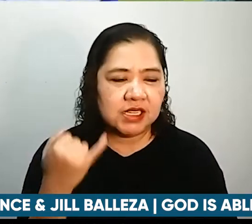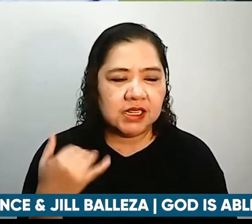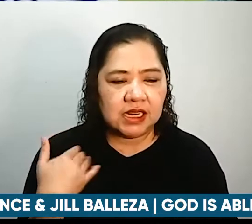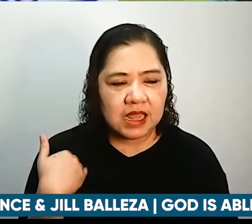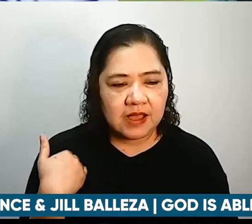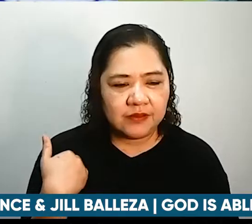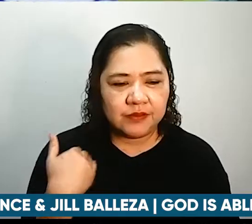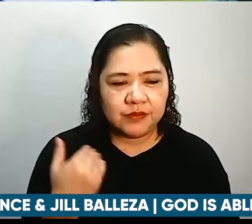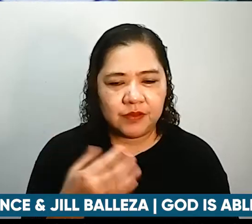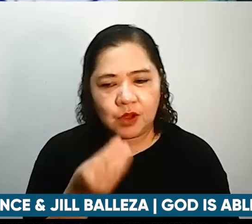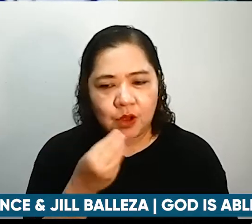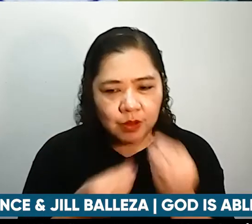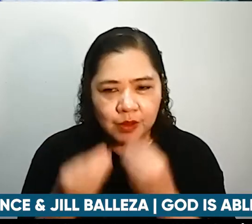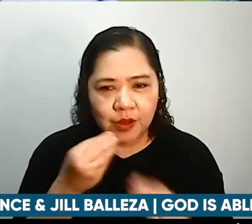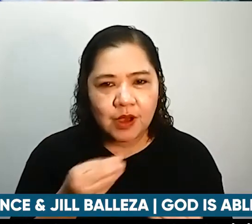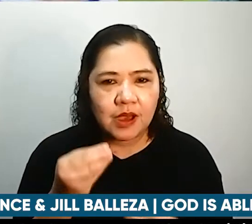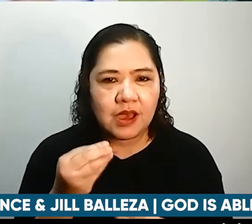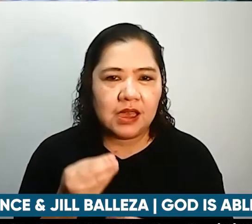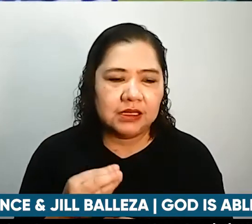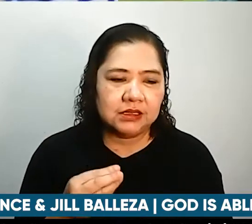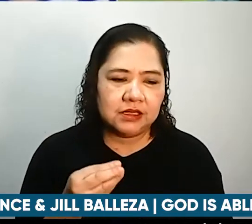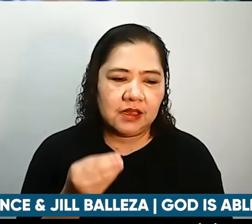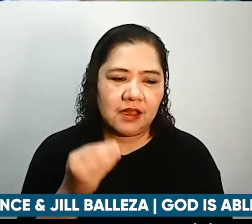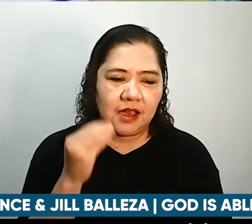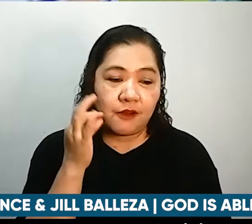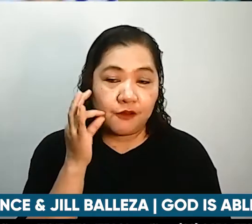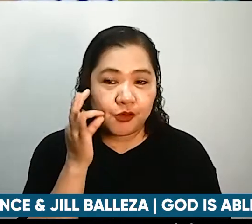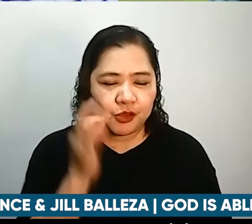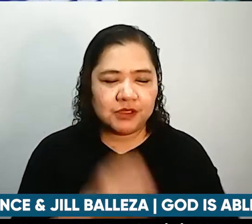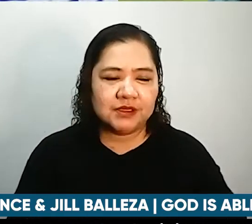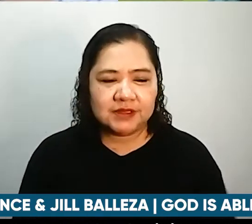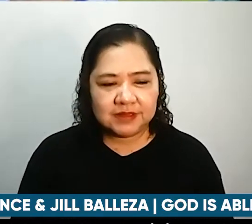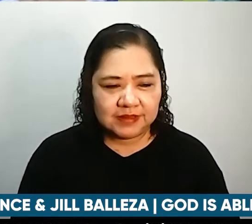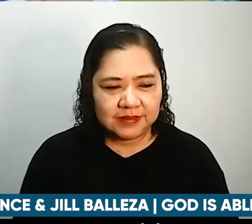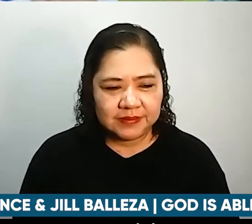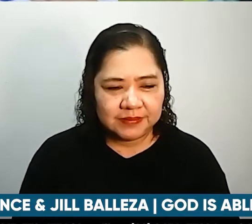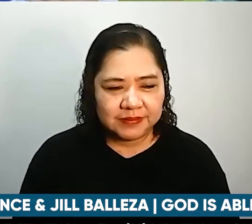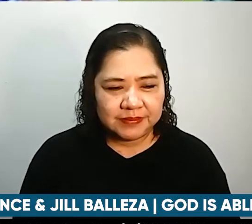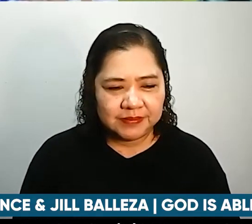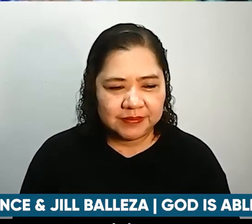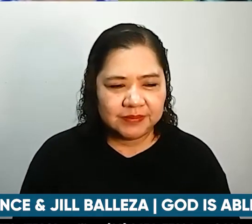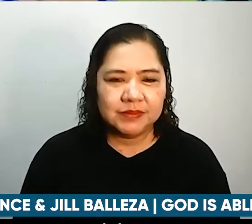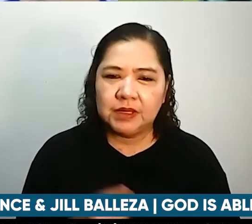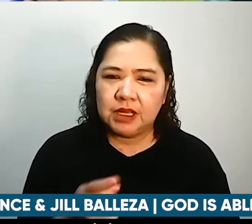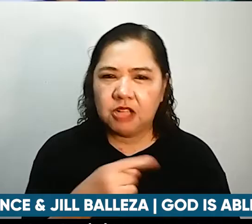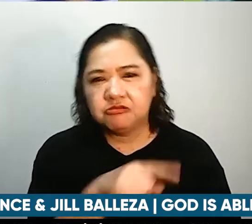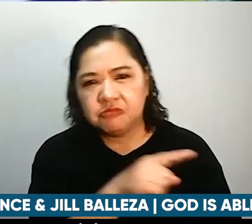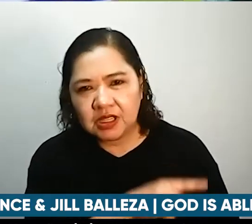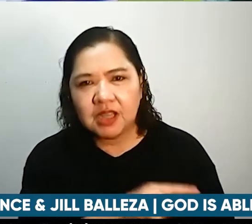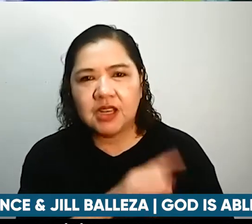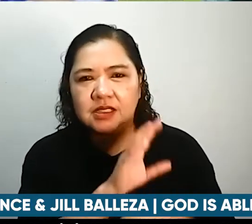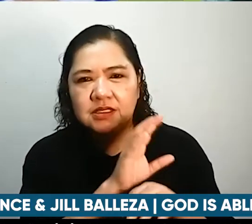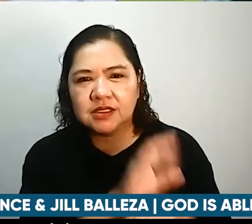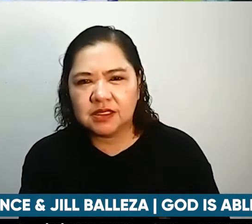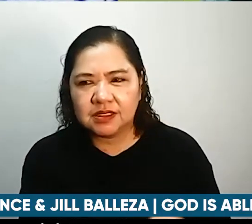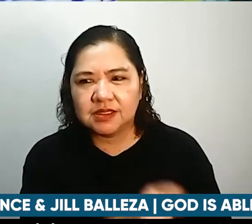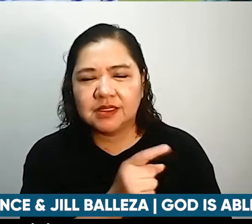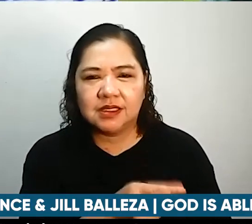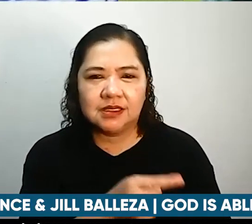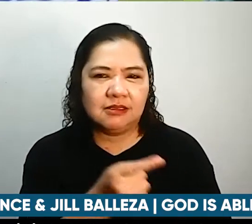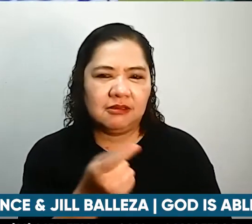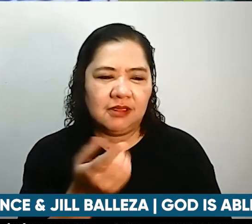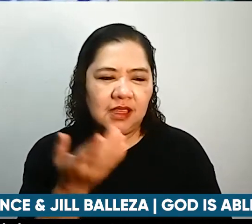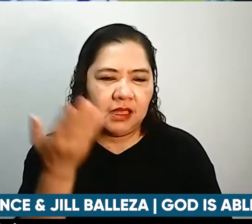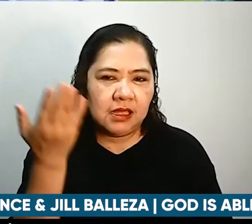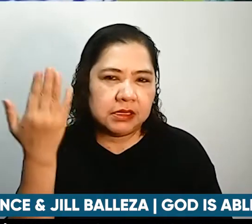namin mag-lean doon sa mga nakasanayan niya. Mas nakasanayan niya yun kumparasahin kasi ako lumaki ako sa Metro Manila. Siya,